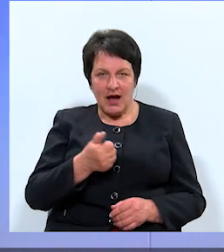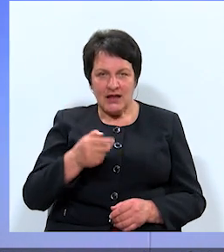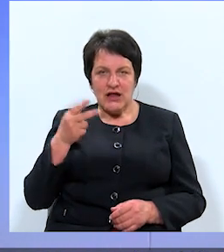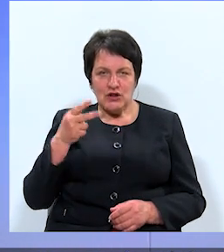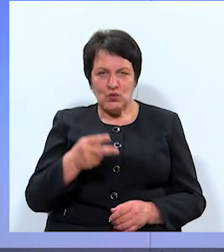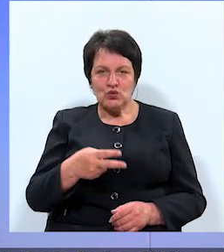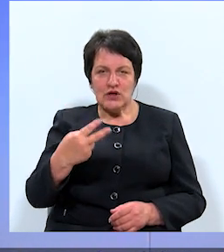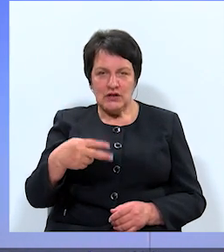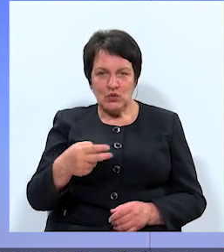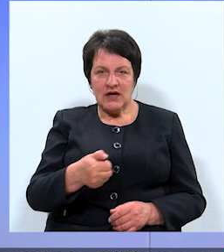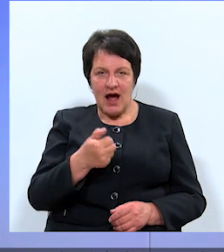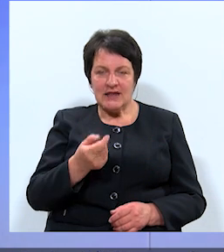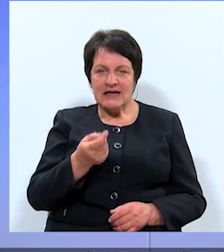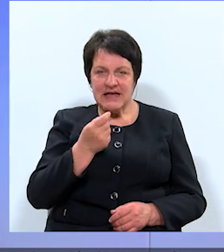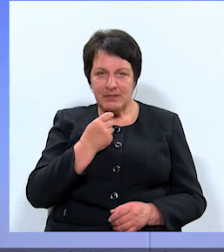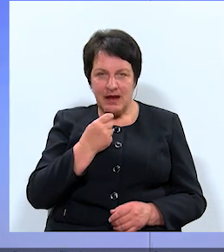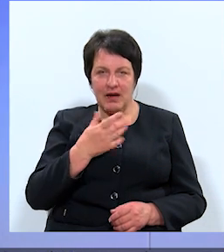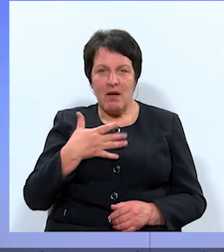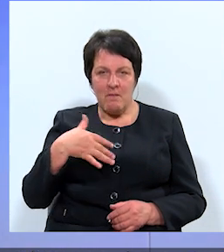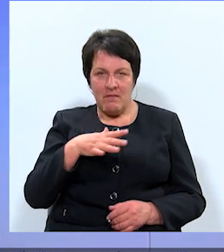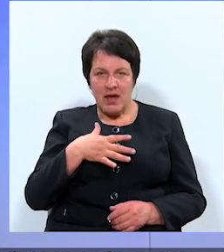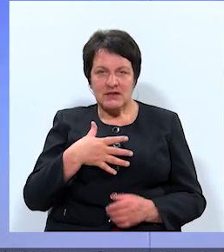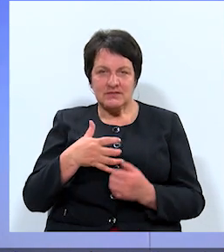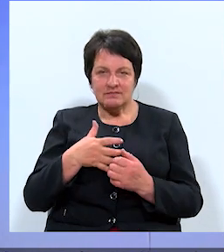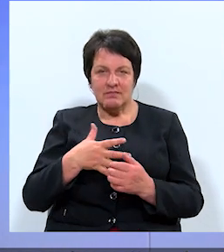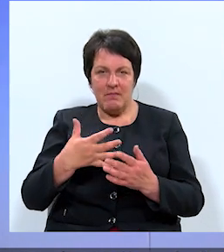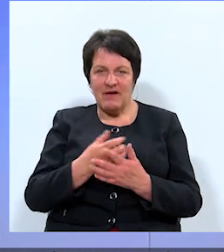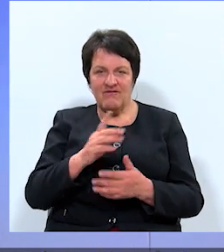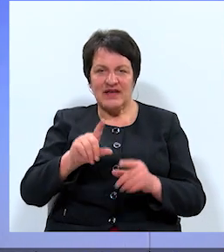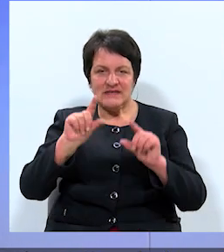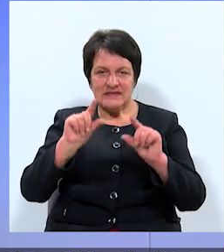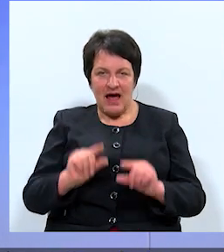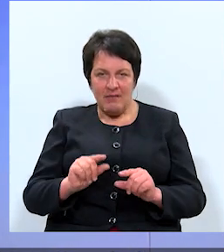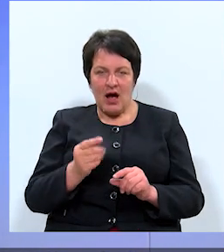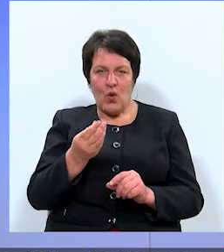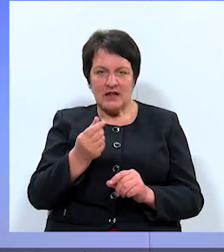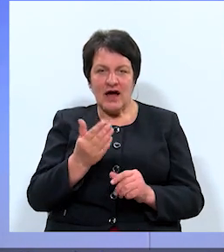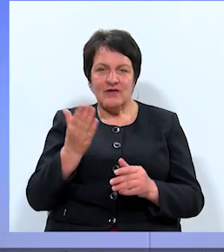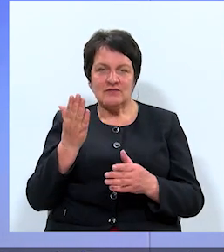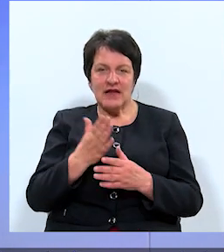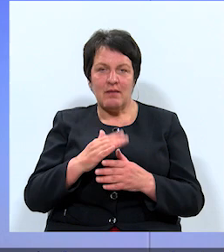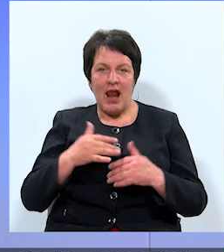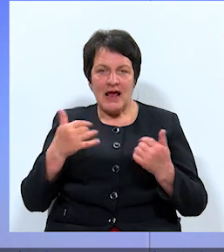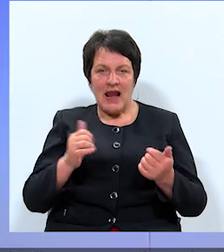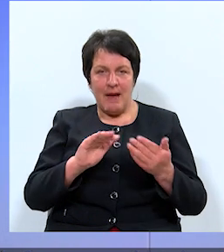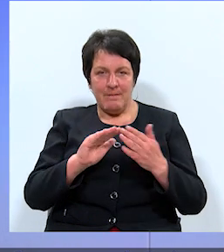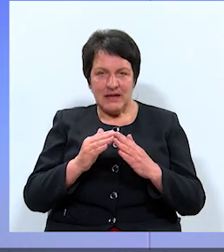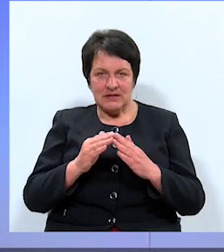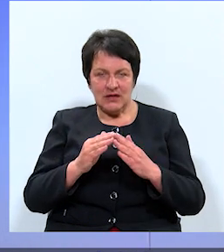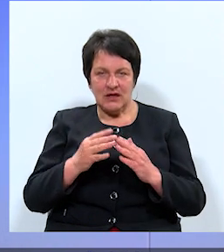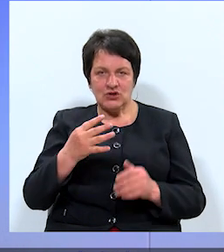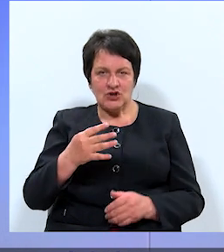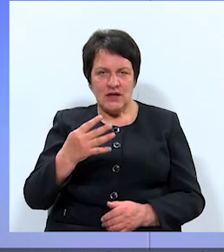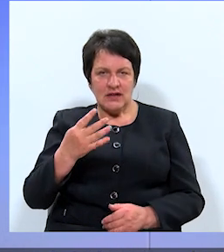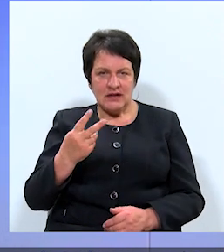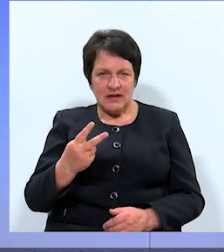2020. gada septembrī, mēs panācām viss zemāku tarifu starp vielām pilsētām. 62